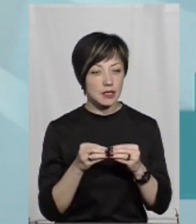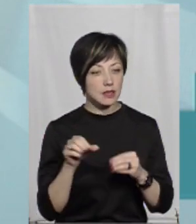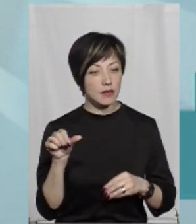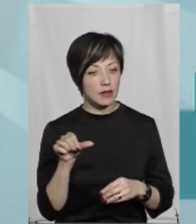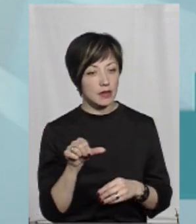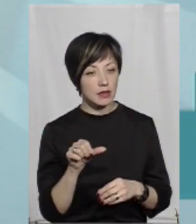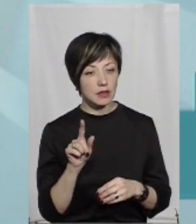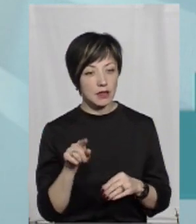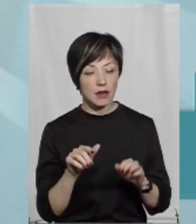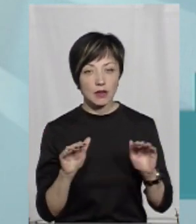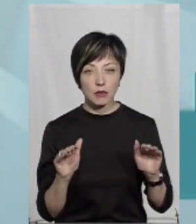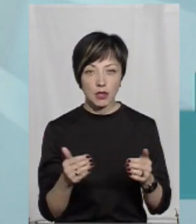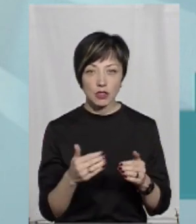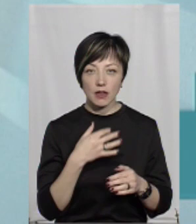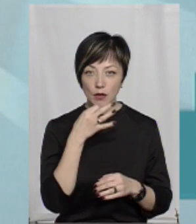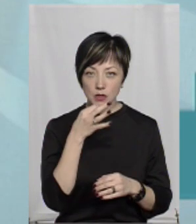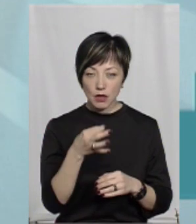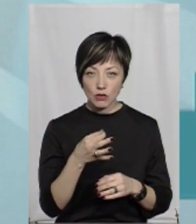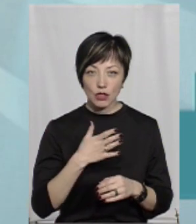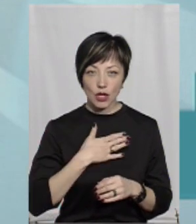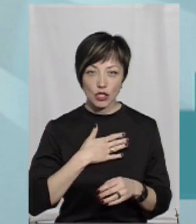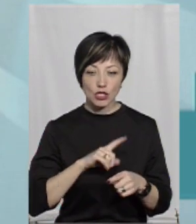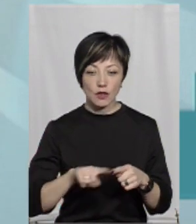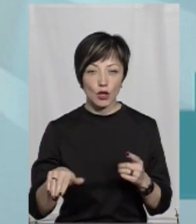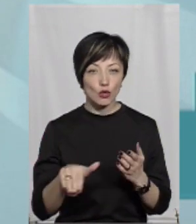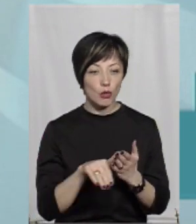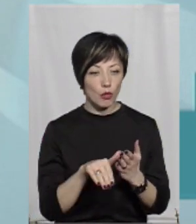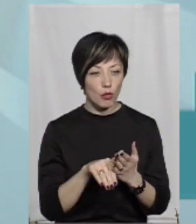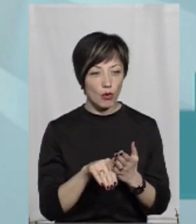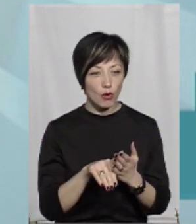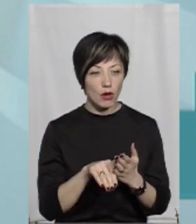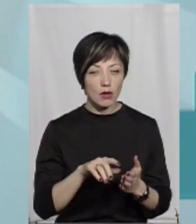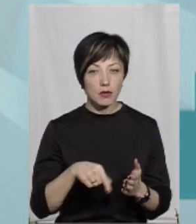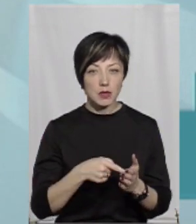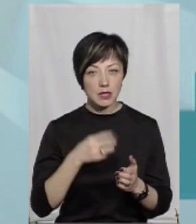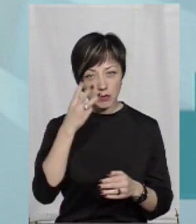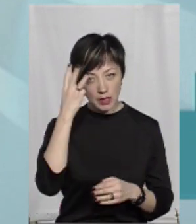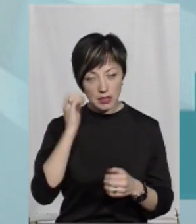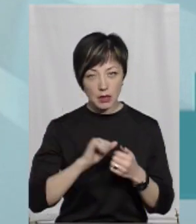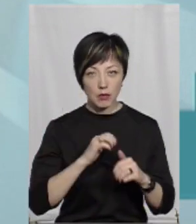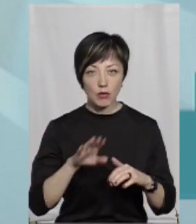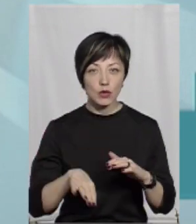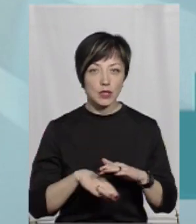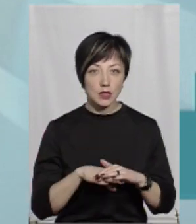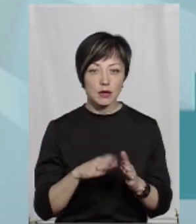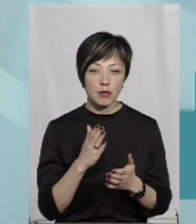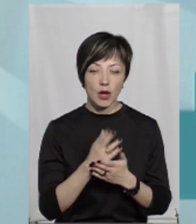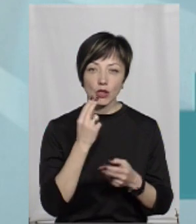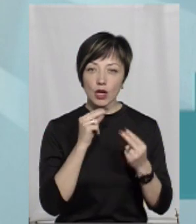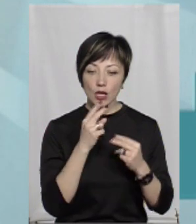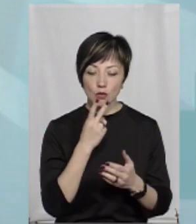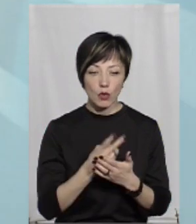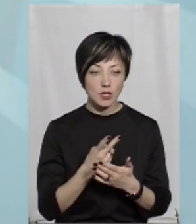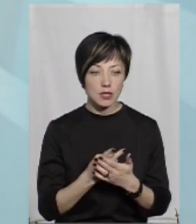хвилин навіть менше. До речі, вам сказав, що наша швидка допомога, особливо у місті Хмельницьке, Кам'яні, Сподійські, вони мають кращі